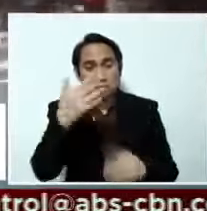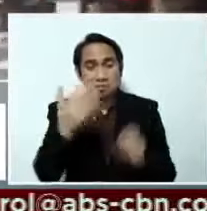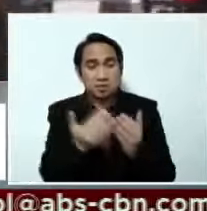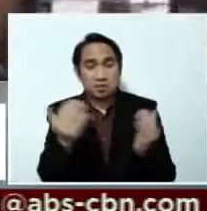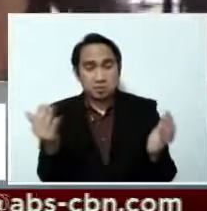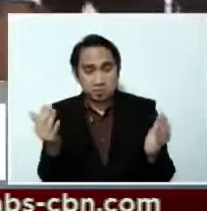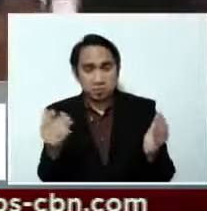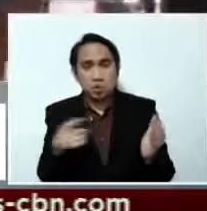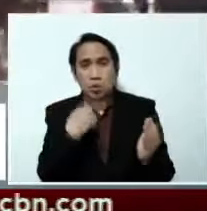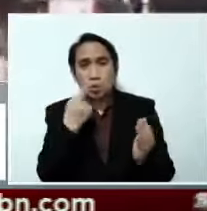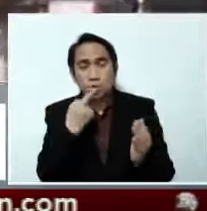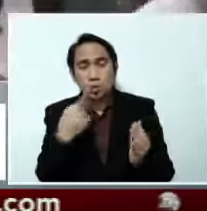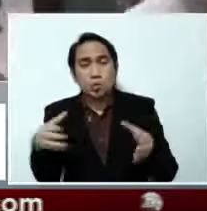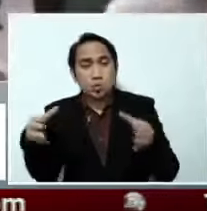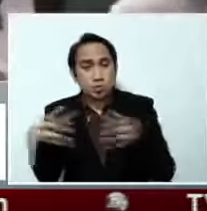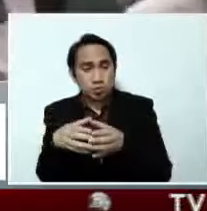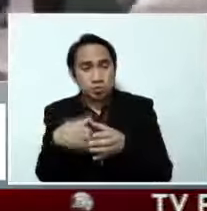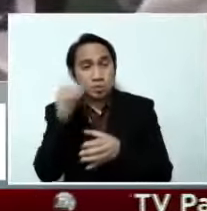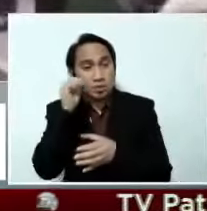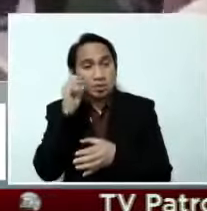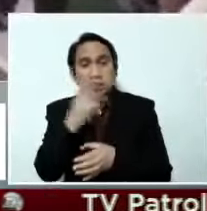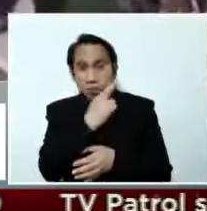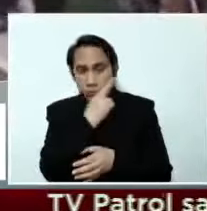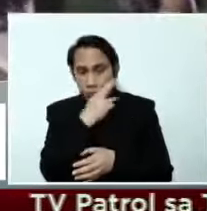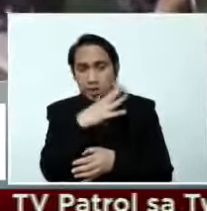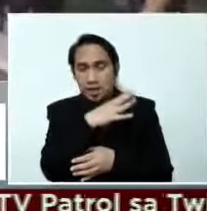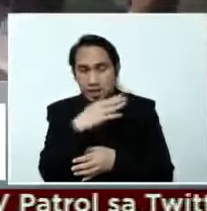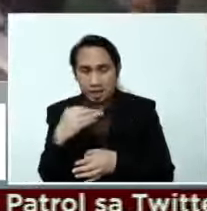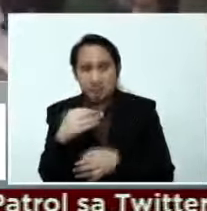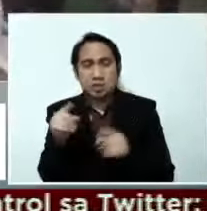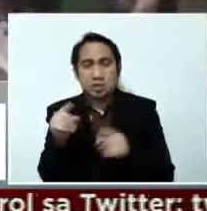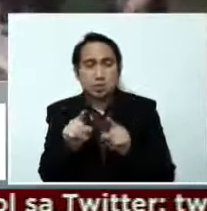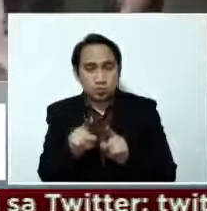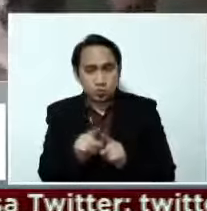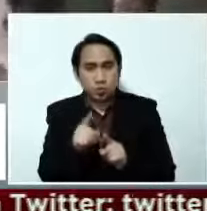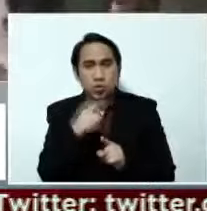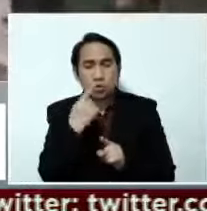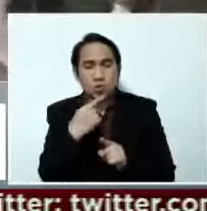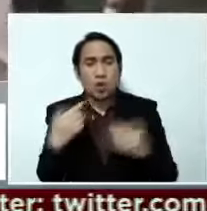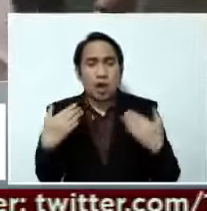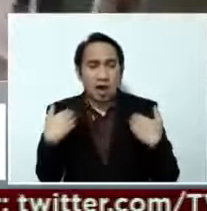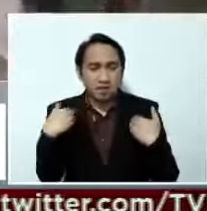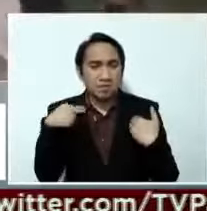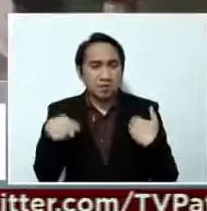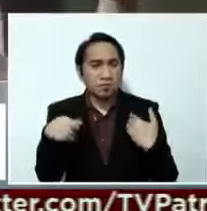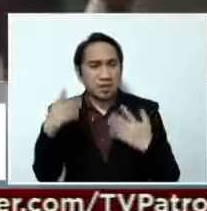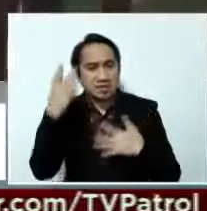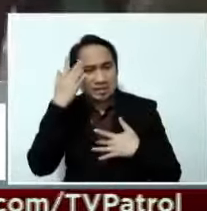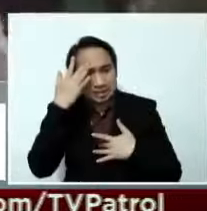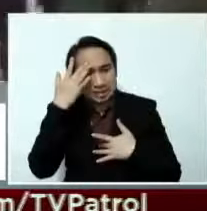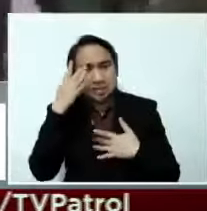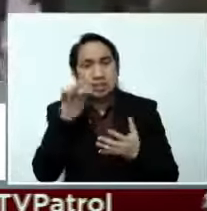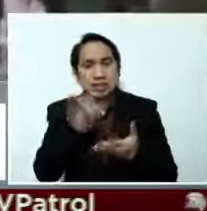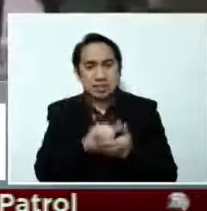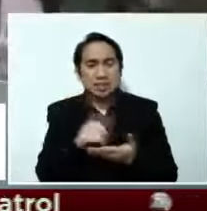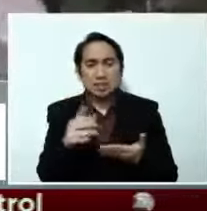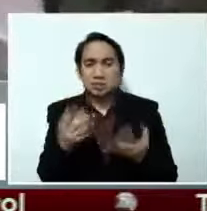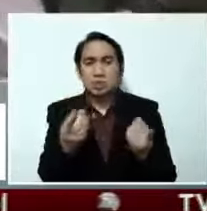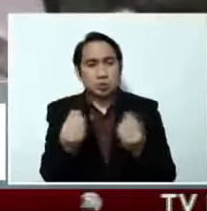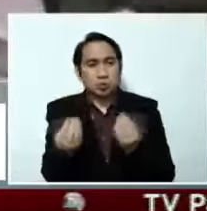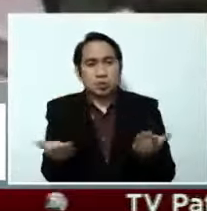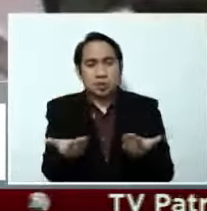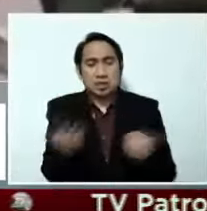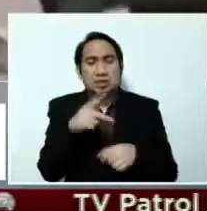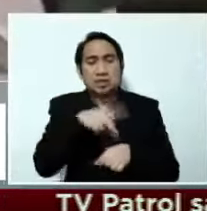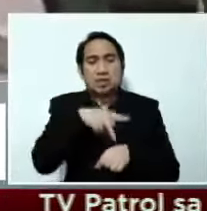priority group, yung senior citizens at yung mga residents na may comorbidities. So yun po ang ginagawa po ng ating paranyake. So we did